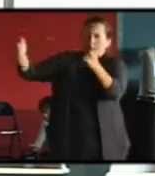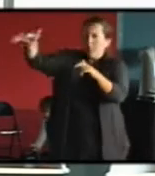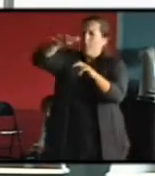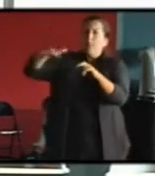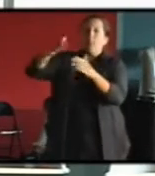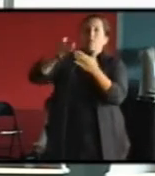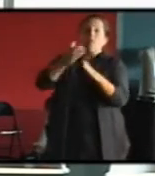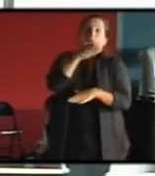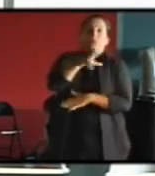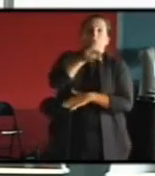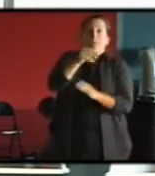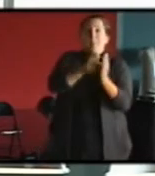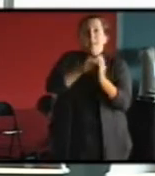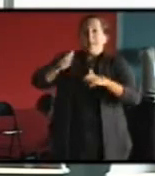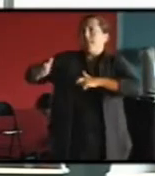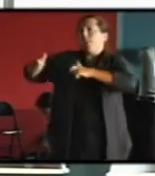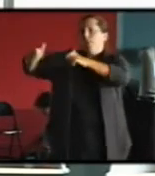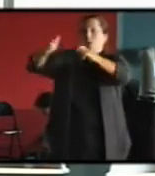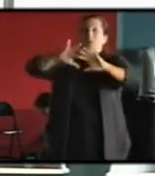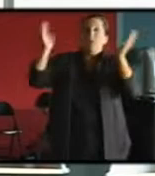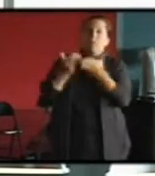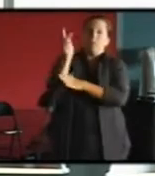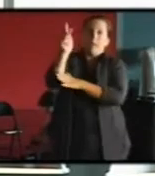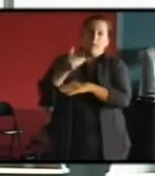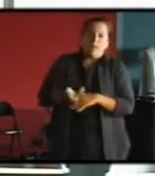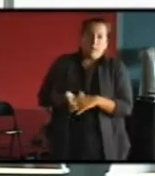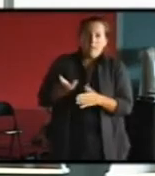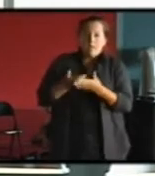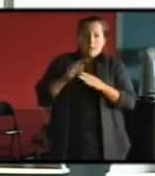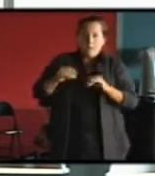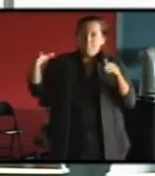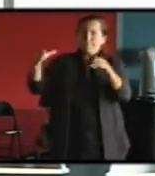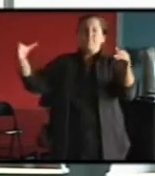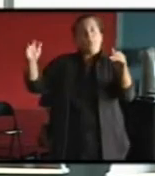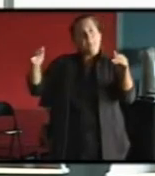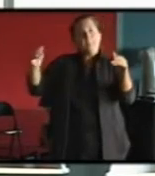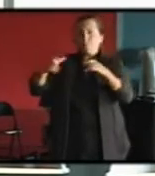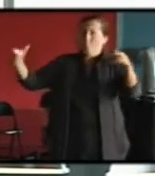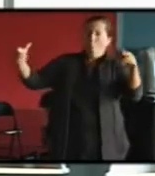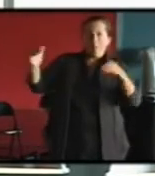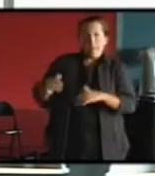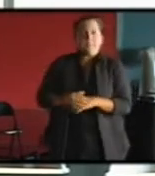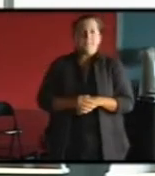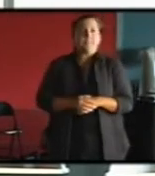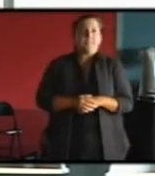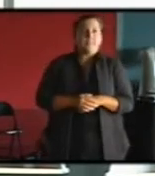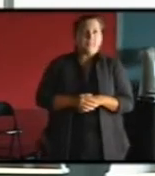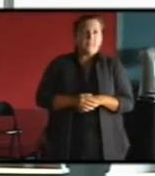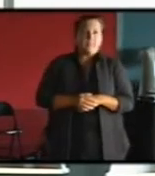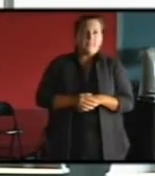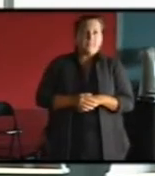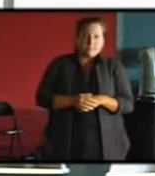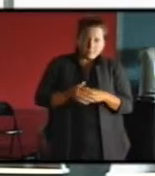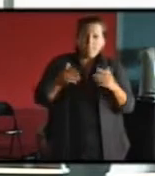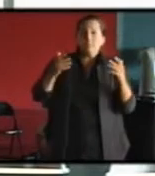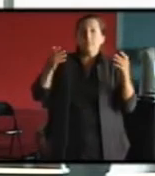130 000 bâtiments. Donc, c'est un échantillon très, très important. À la suite, on